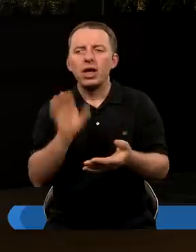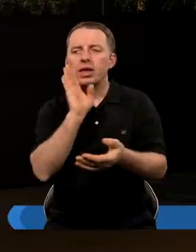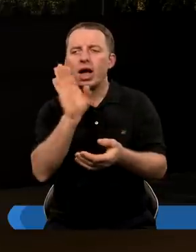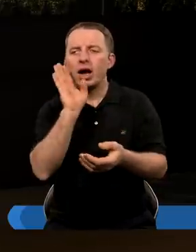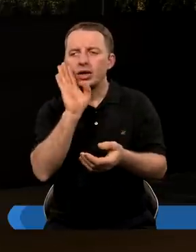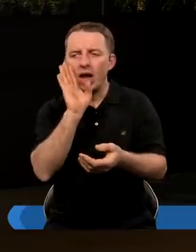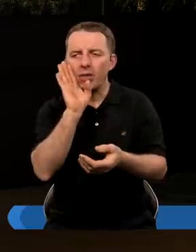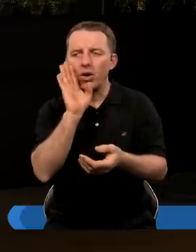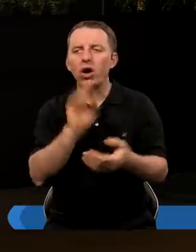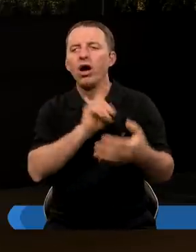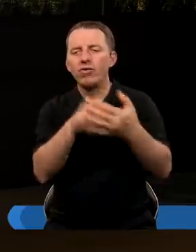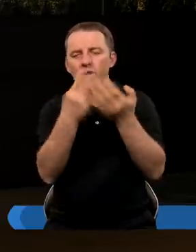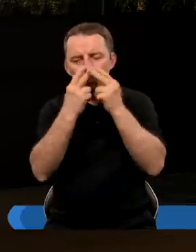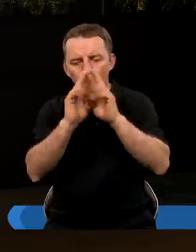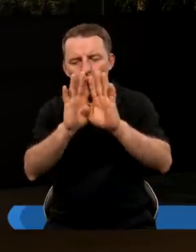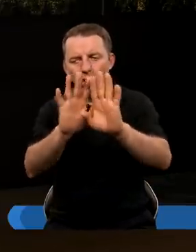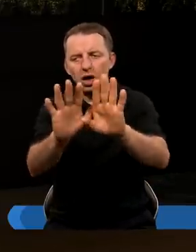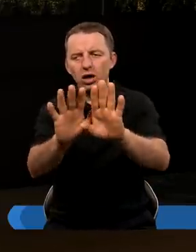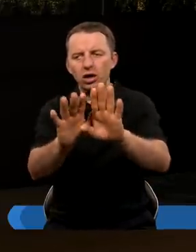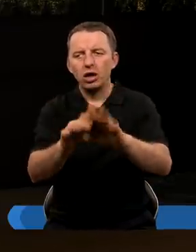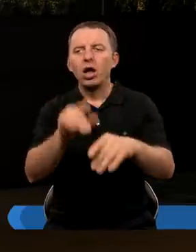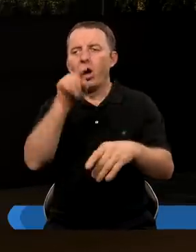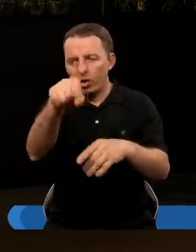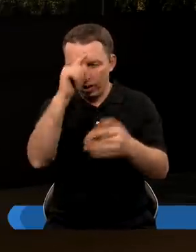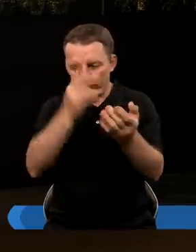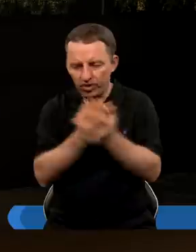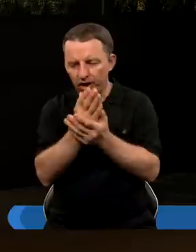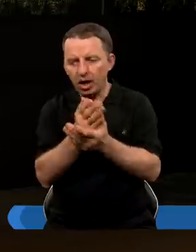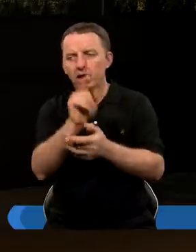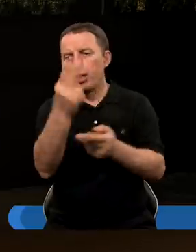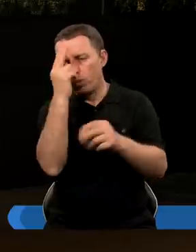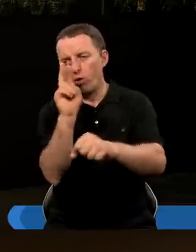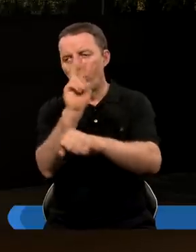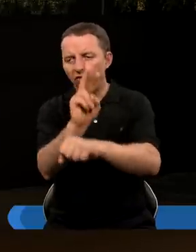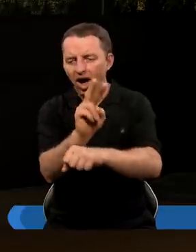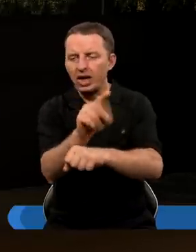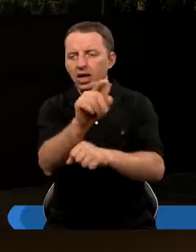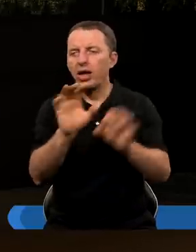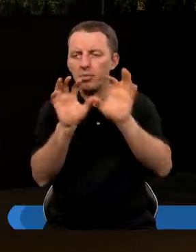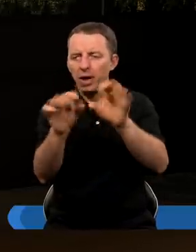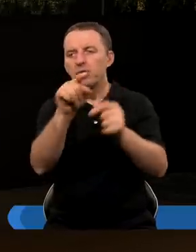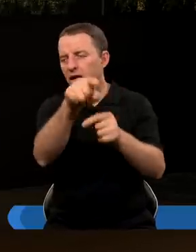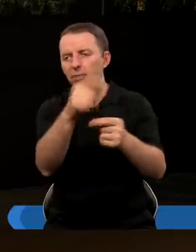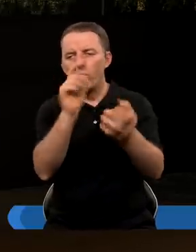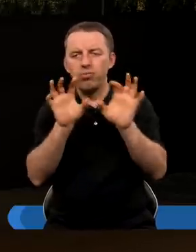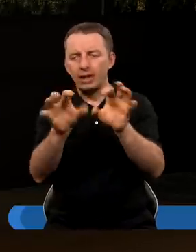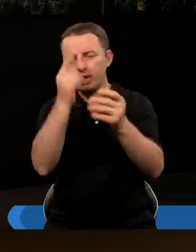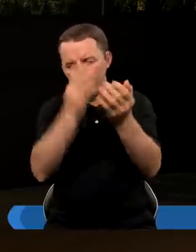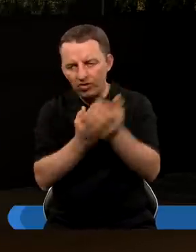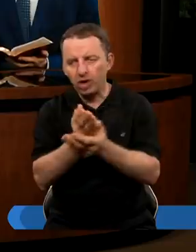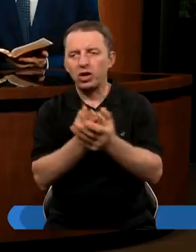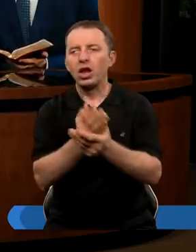samo stara się właśnie pokazać, że On jest wierny, aby Jemu ufali, aby w Niego wierzyli.